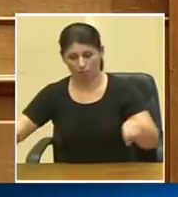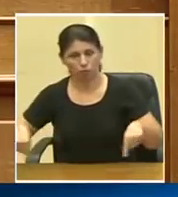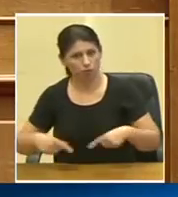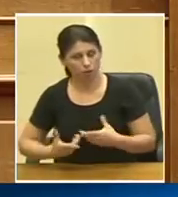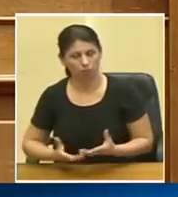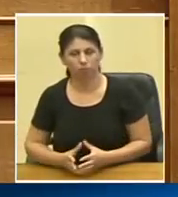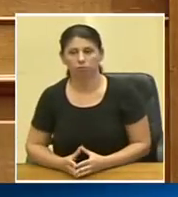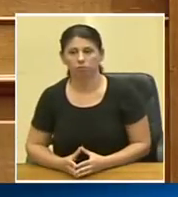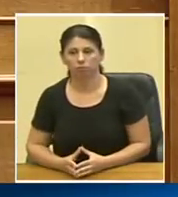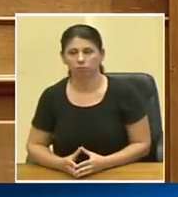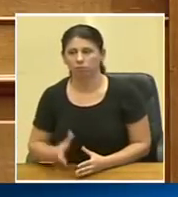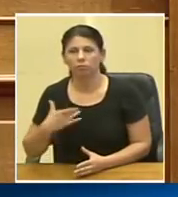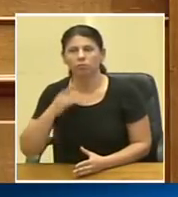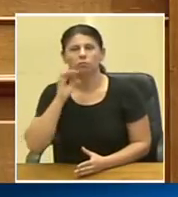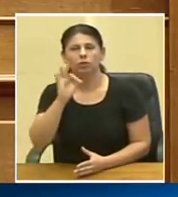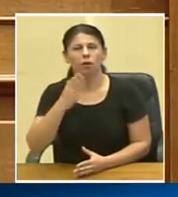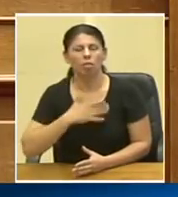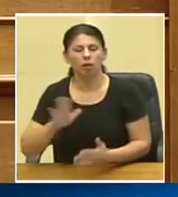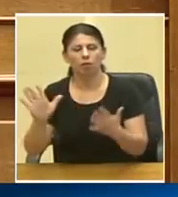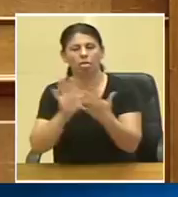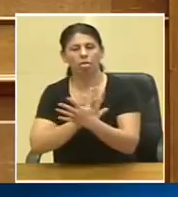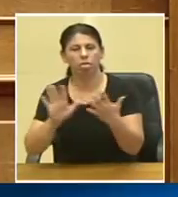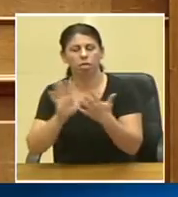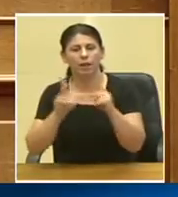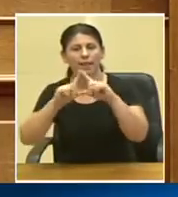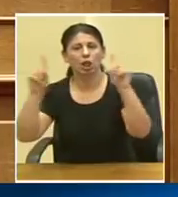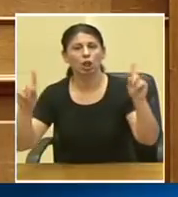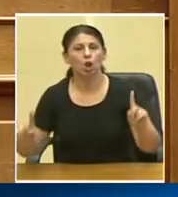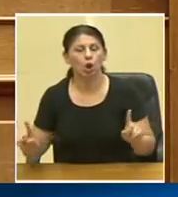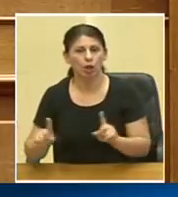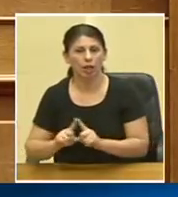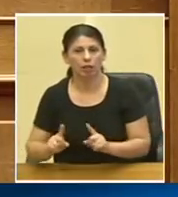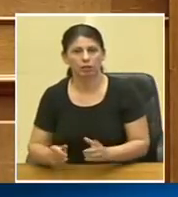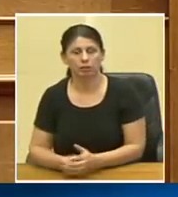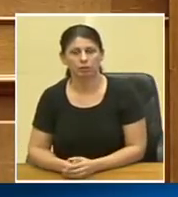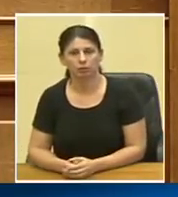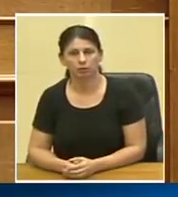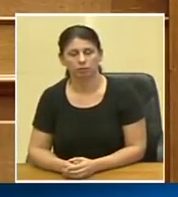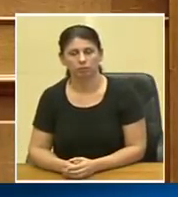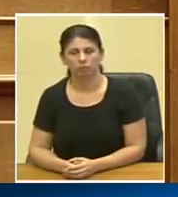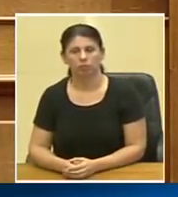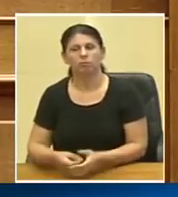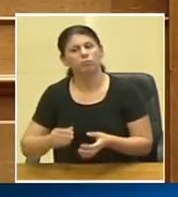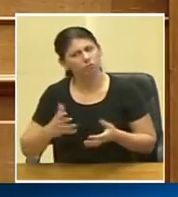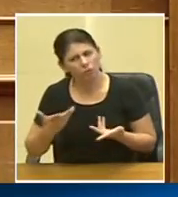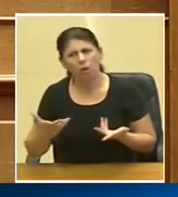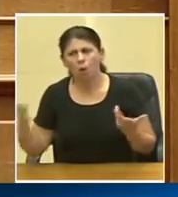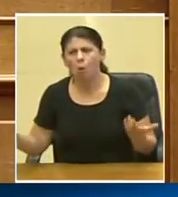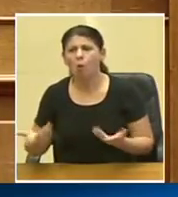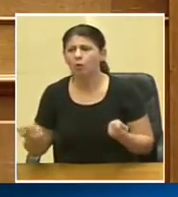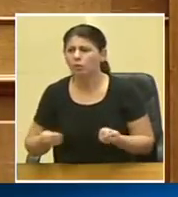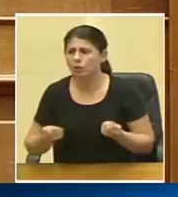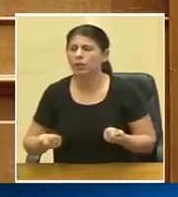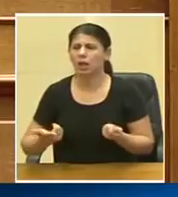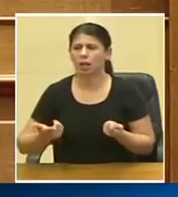προσπαθώντας να θολώσουν την εικόνα και την ιστορία και όλο το έργο το οποίο έγινε τα